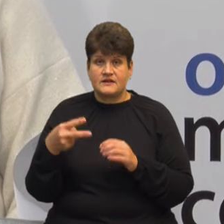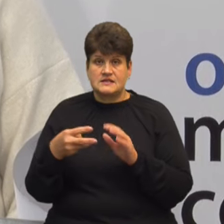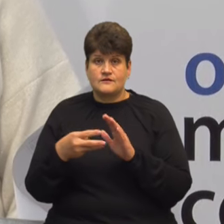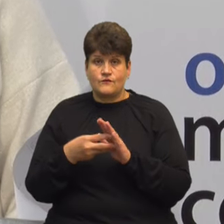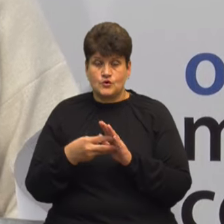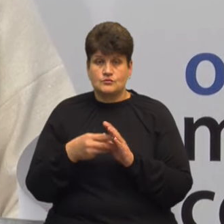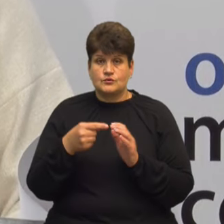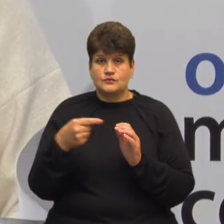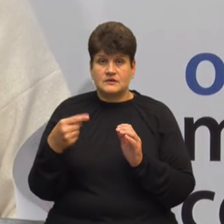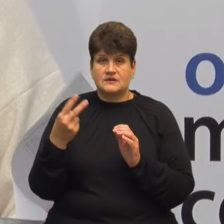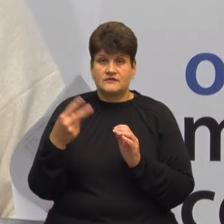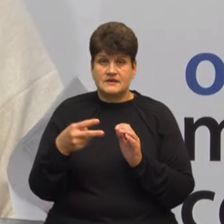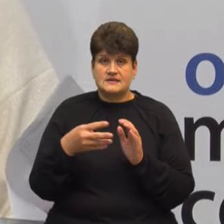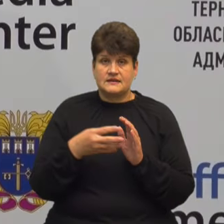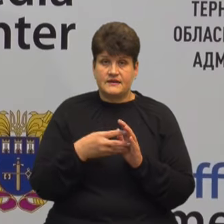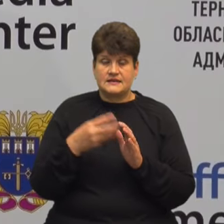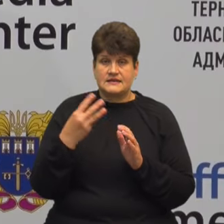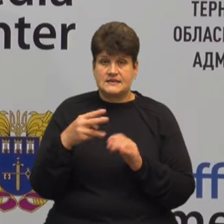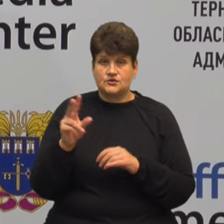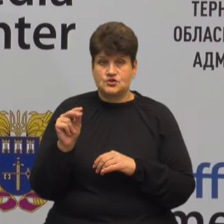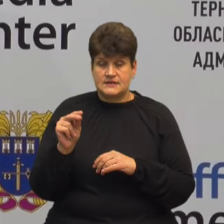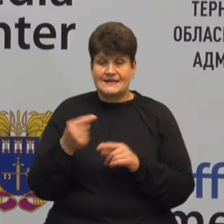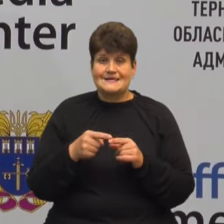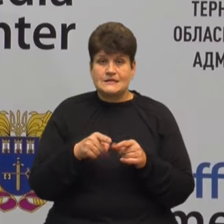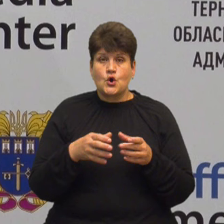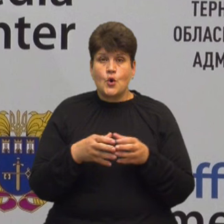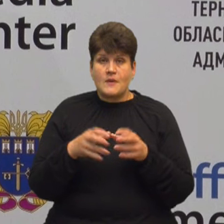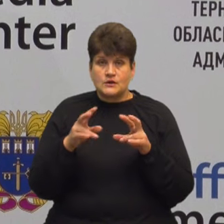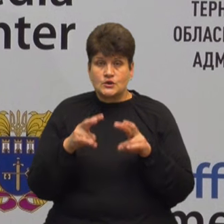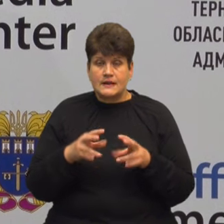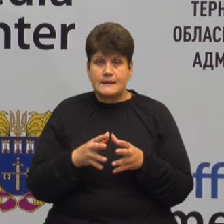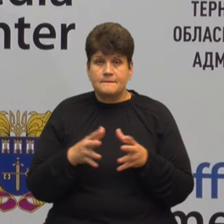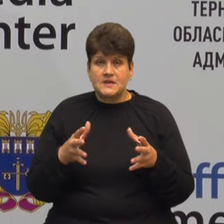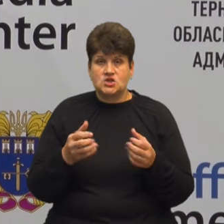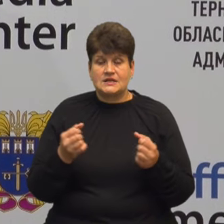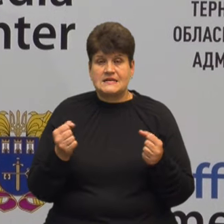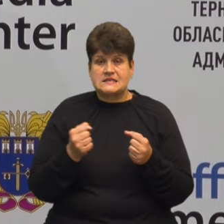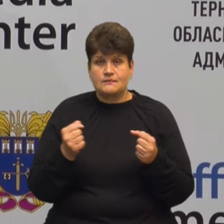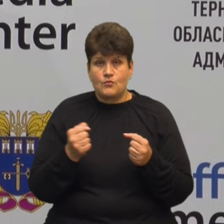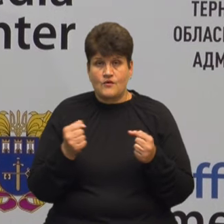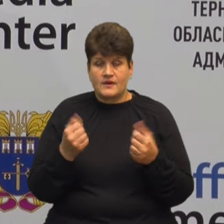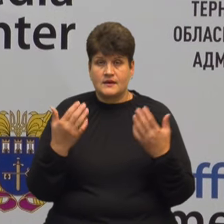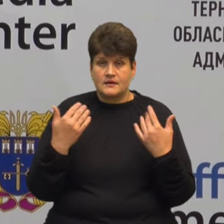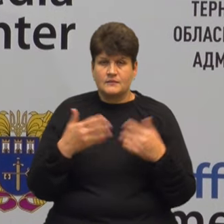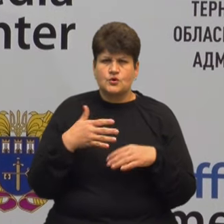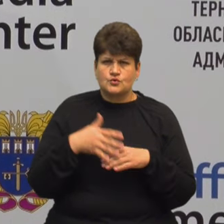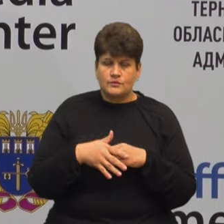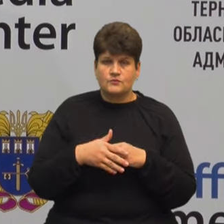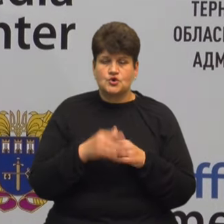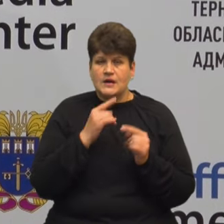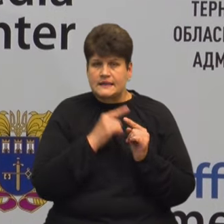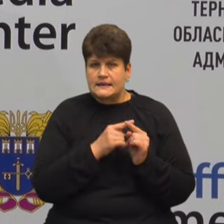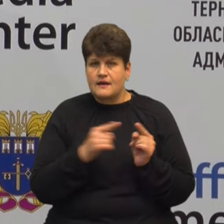29, 30 чисел Ці громади розглядали збільшення зимових канікул, адже ми маємо розуміти, що тривалість канікул